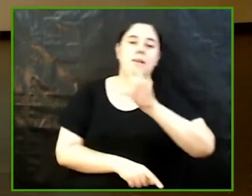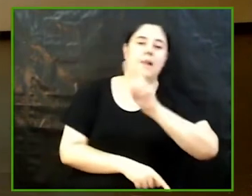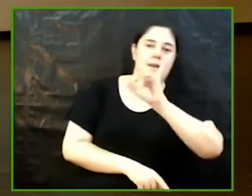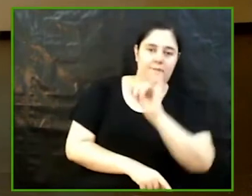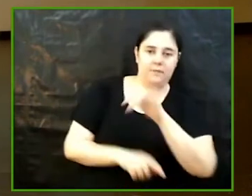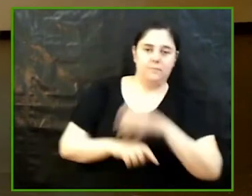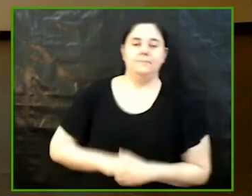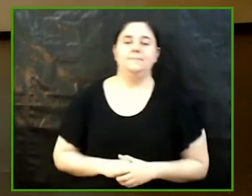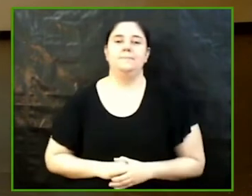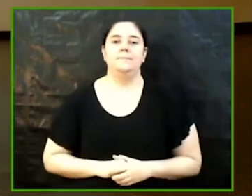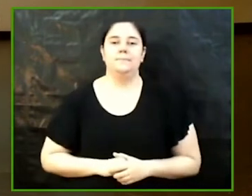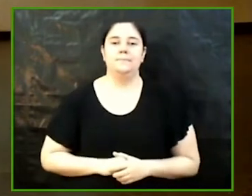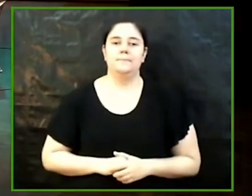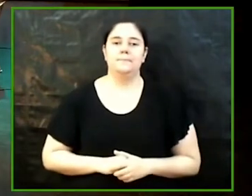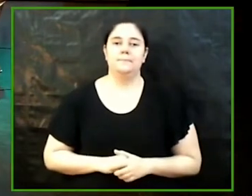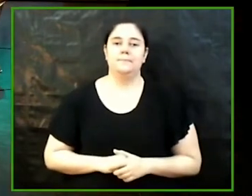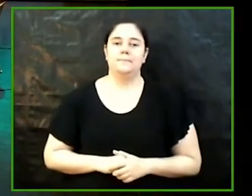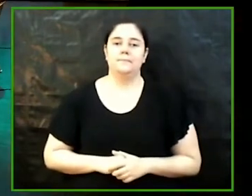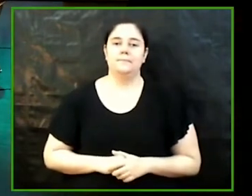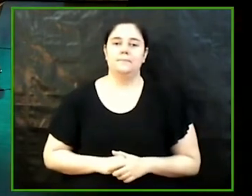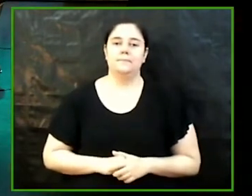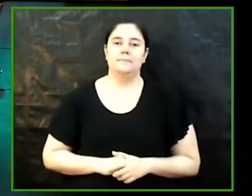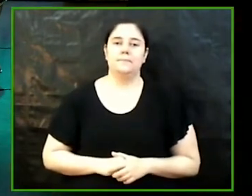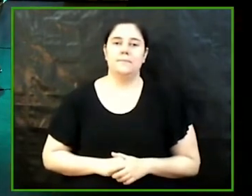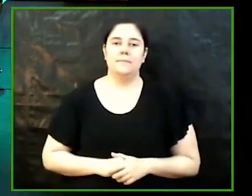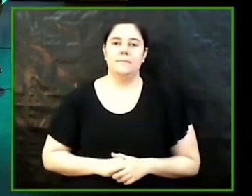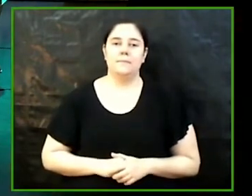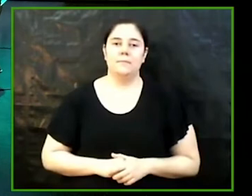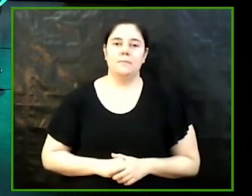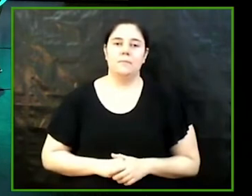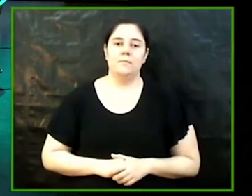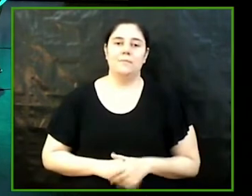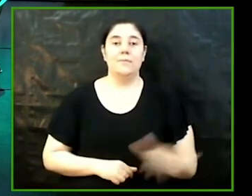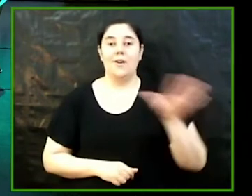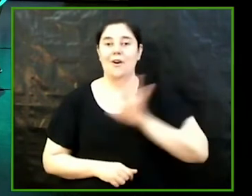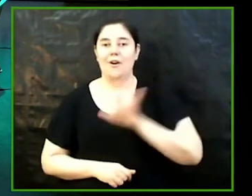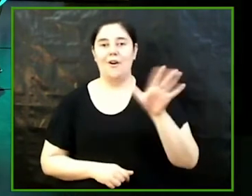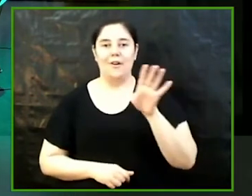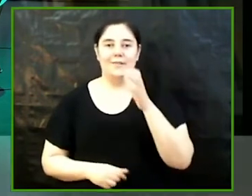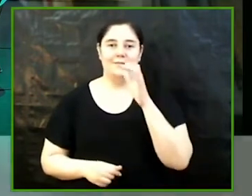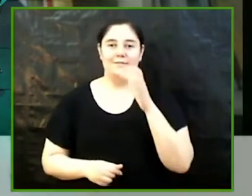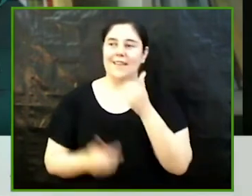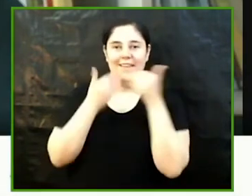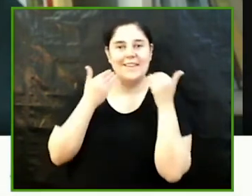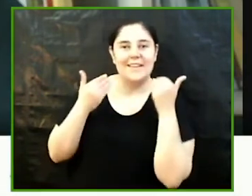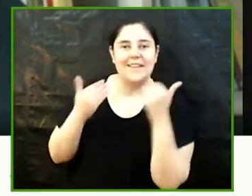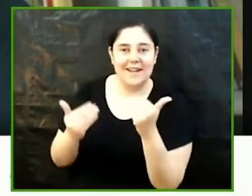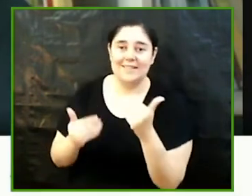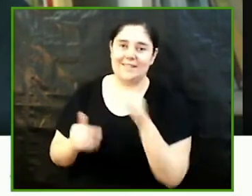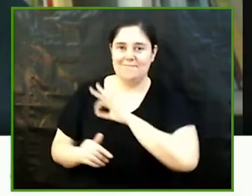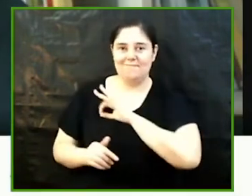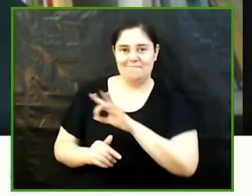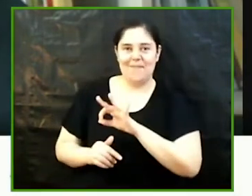Germán Gán Quesada Hola quan vulguis Benvolgudes moltes gràcies per aquest premi